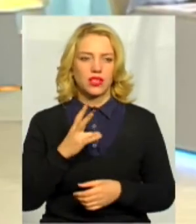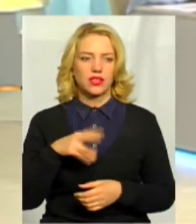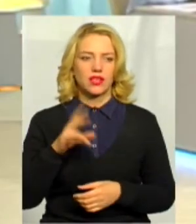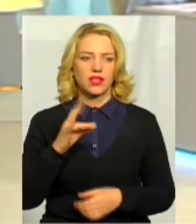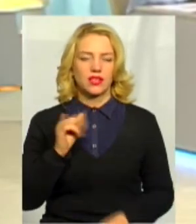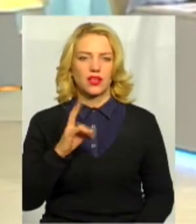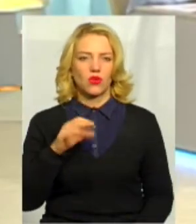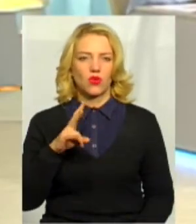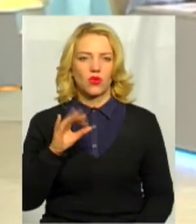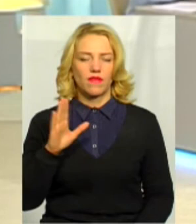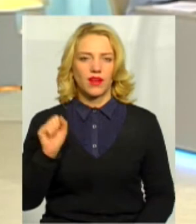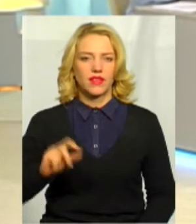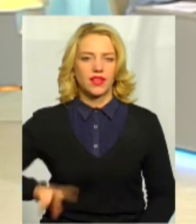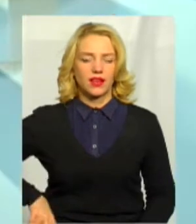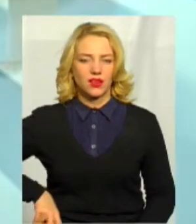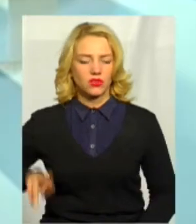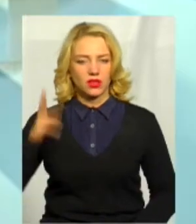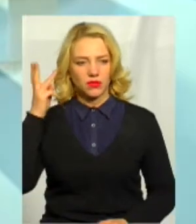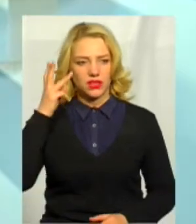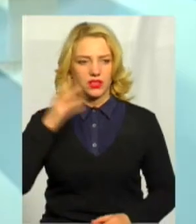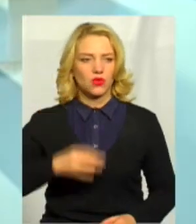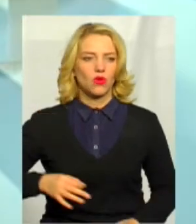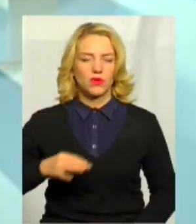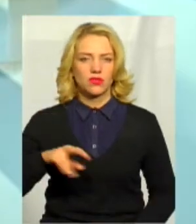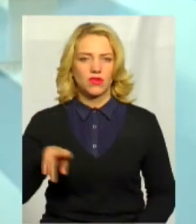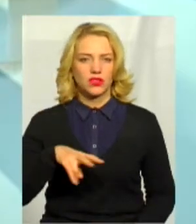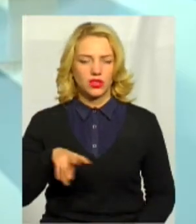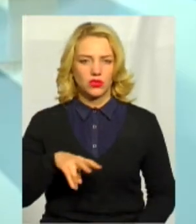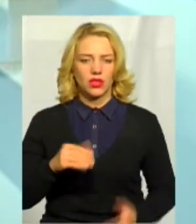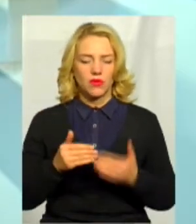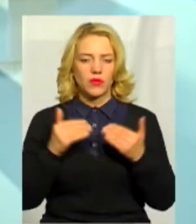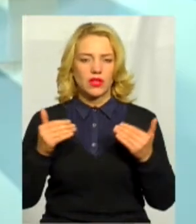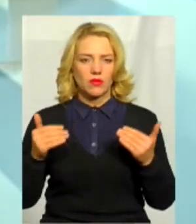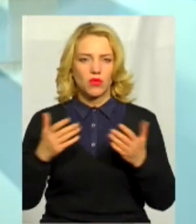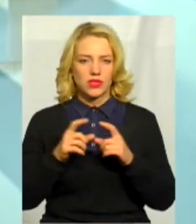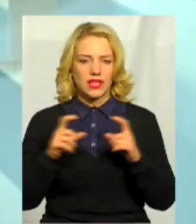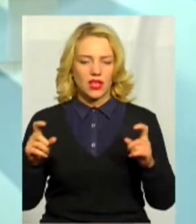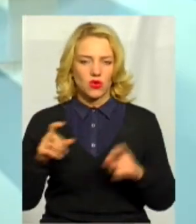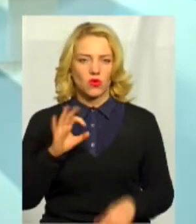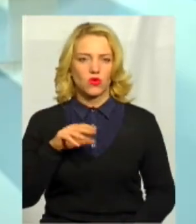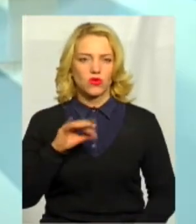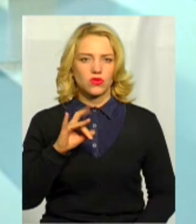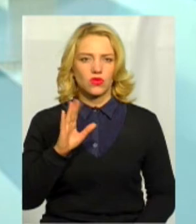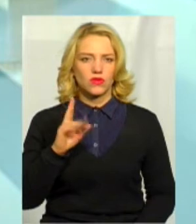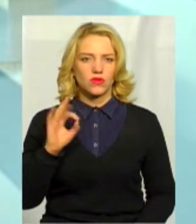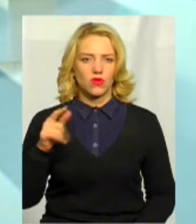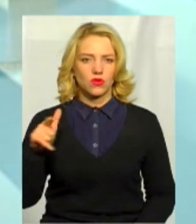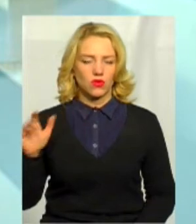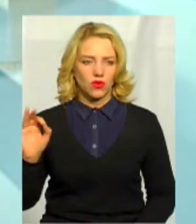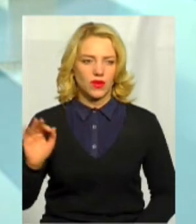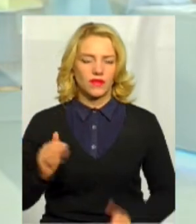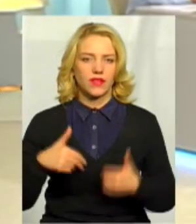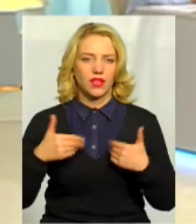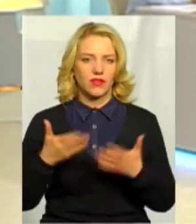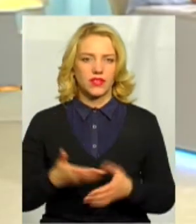Никонова, директорка Хмельницького обласного літературно-меморіального музею Миколи Островського. Вітаю вас, пані Наталі.